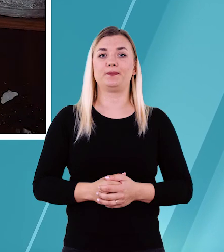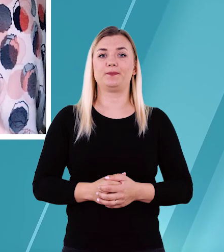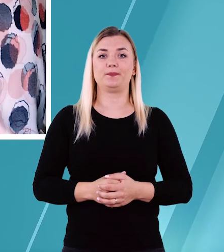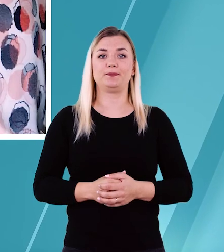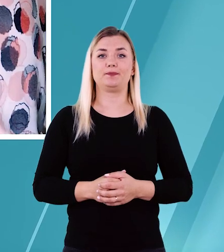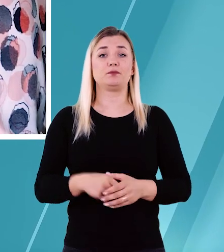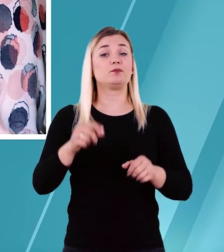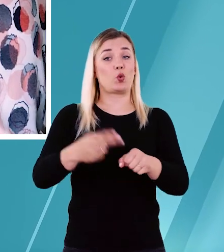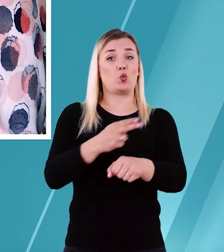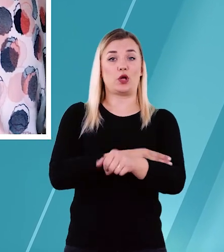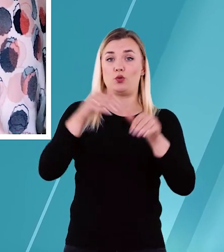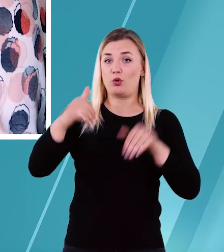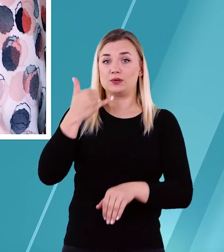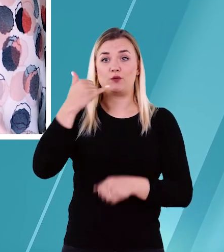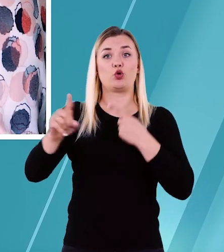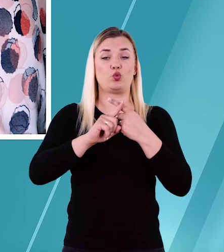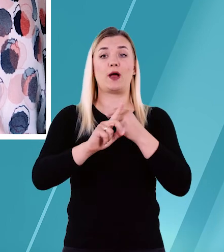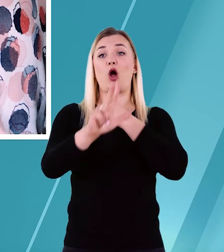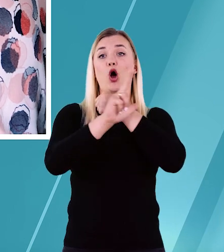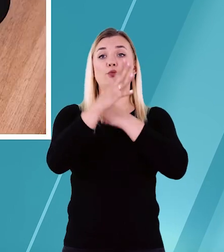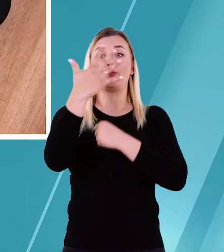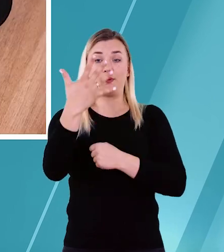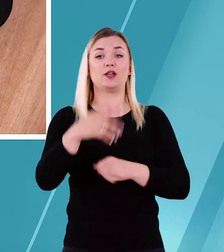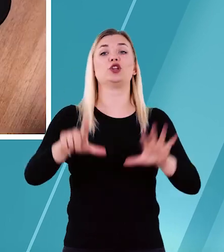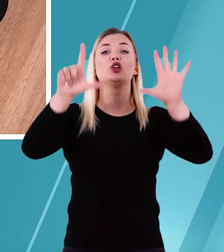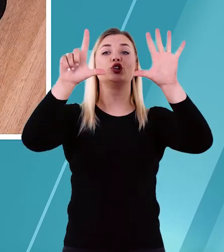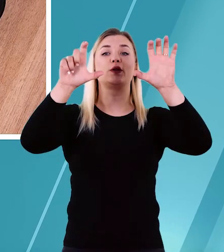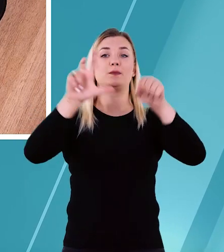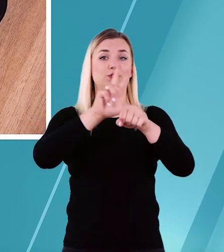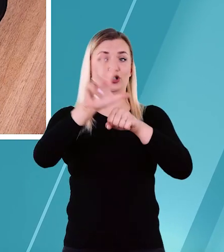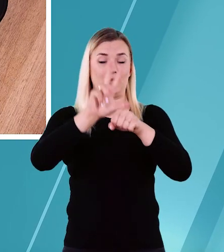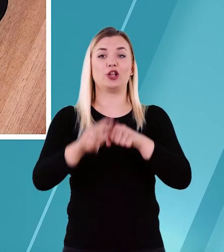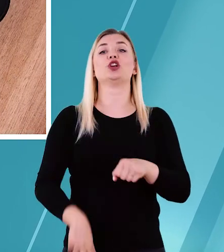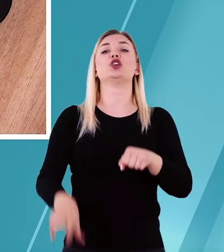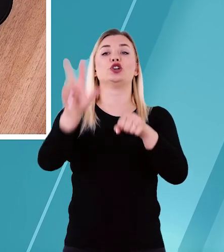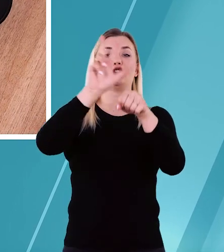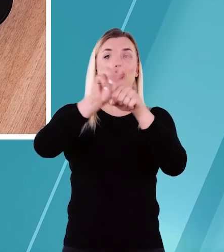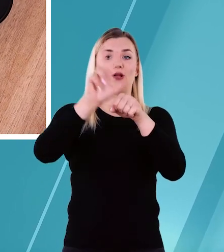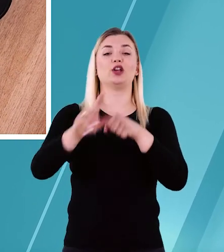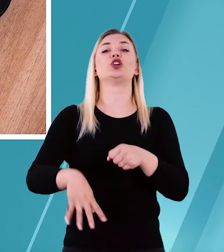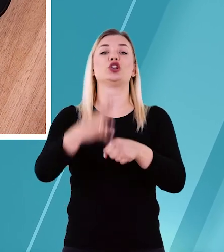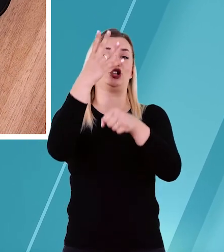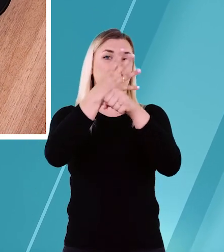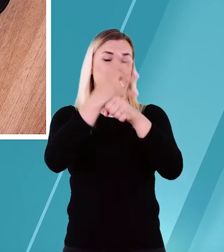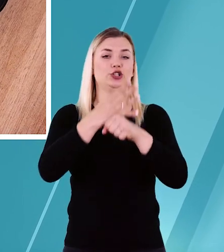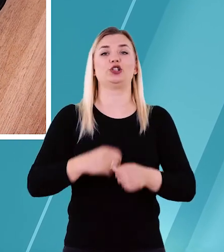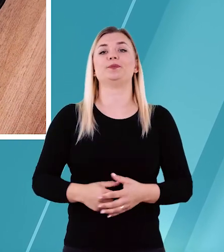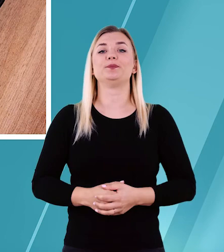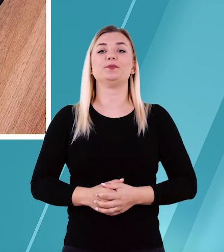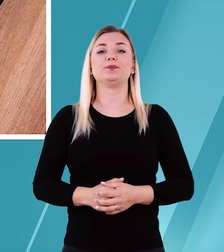Do urzędu można również zadzwonić pod numer 85 713